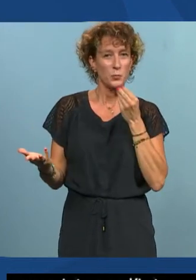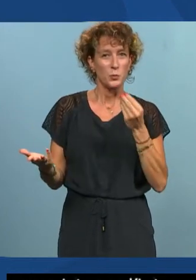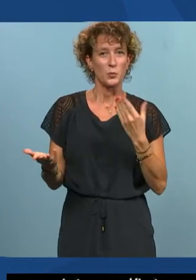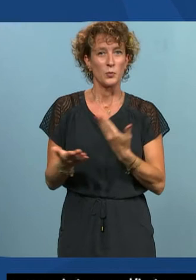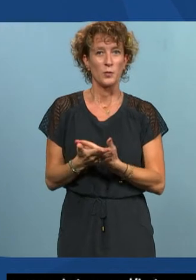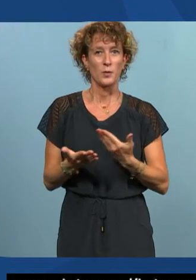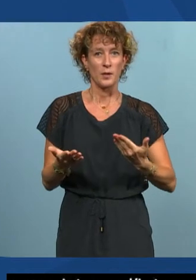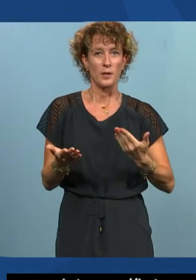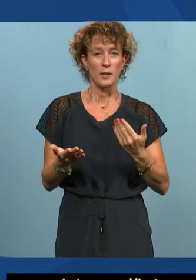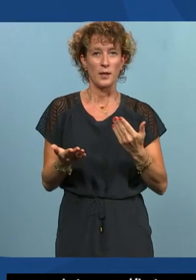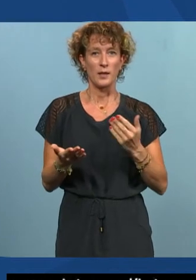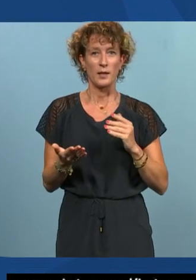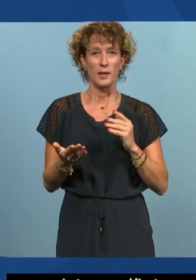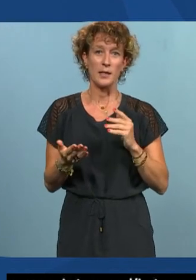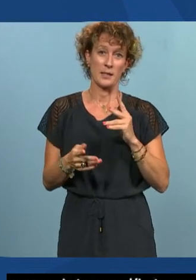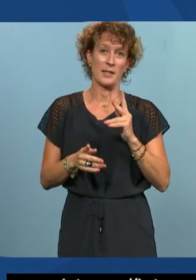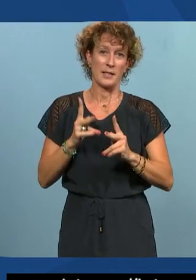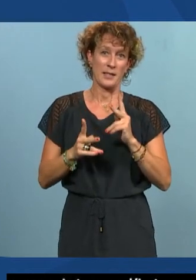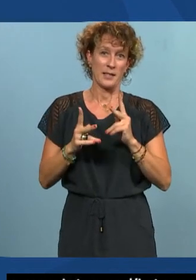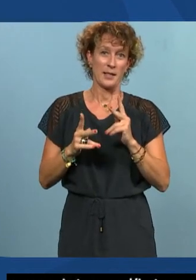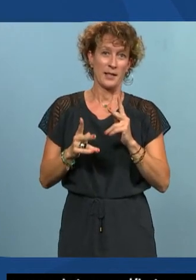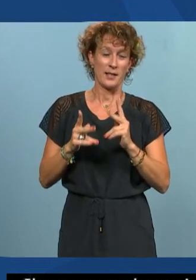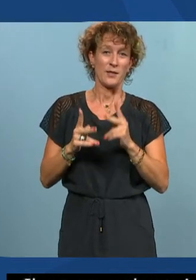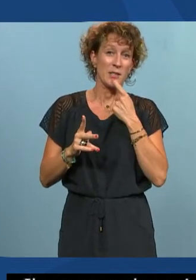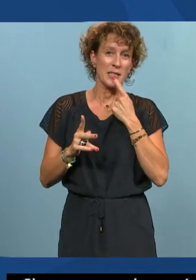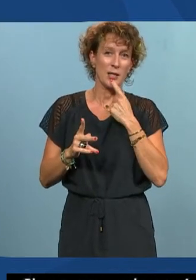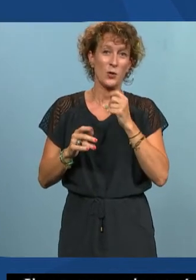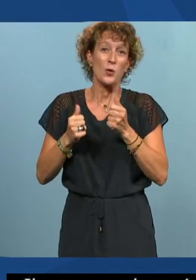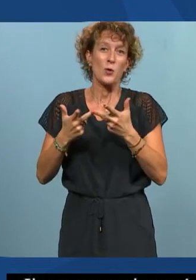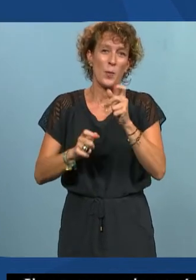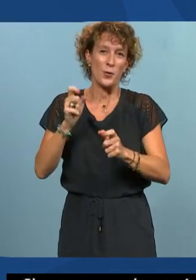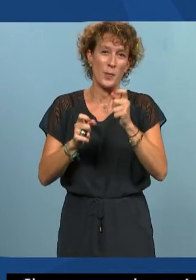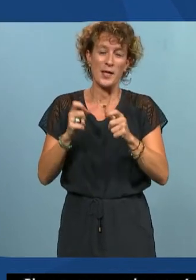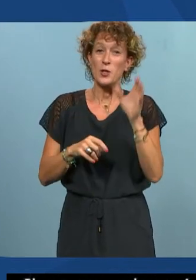désolé. On continue, quel que soit le nombre de personnes qui m'écoutent. Voilà, on est en direct sur YouTube.